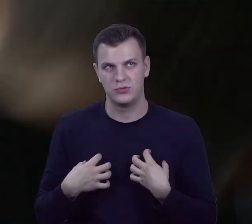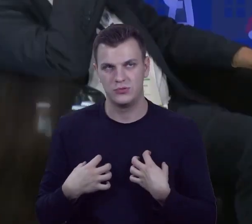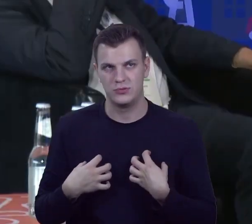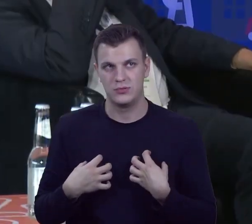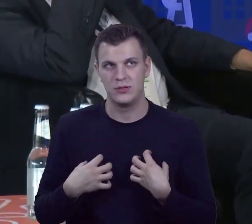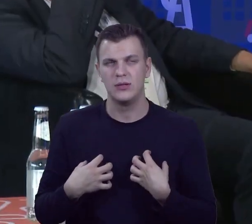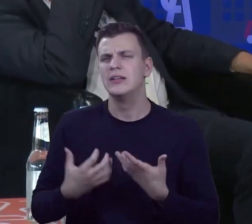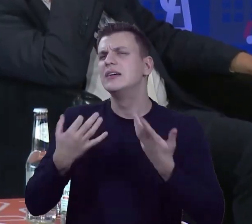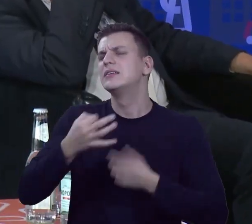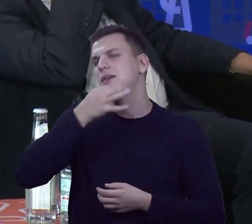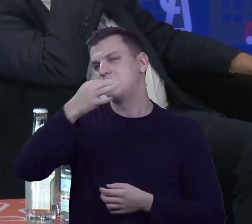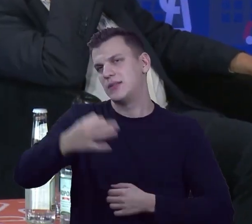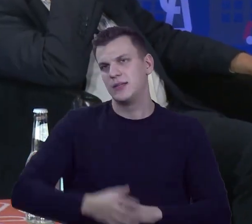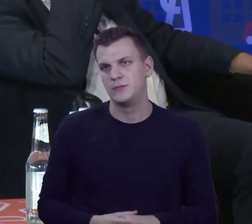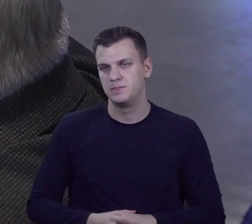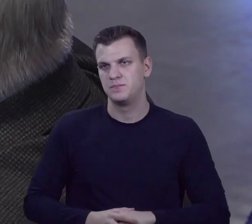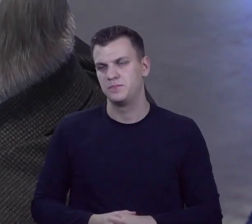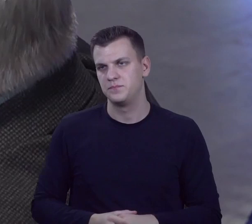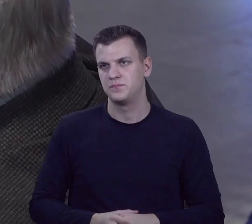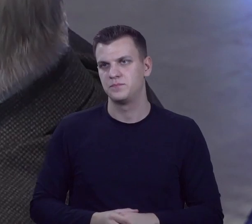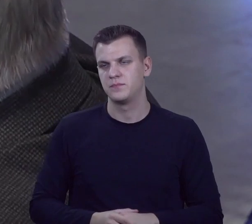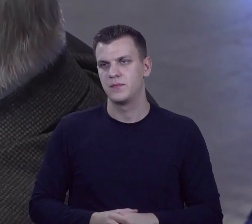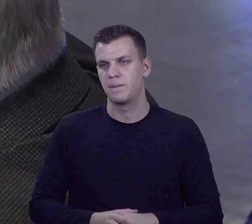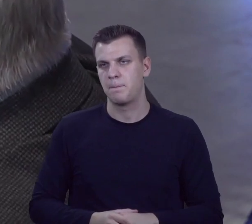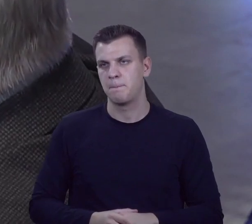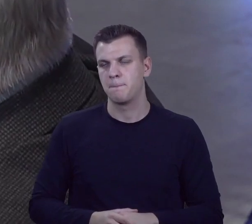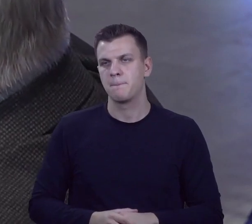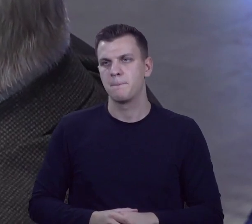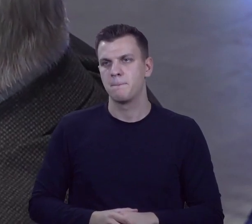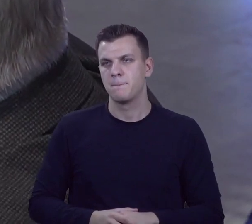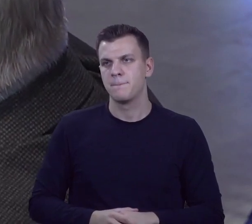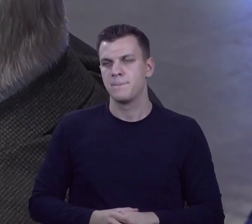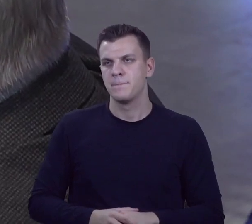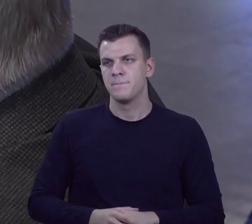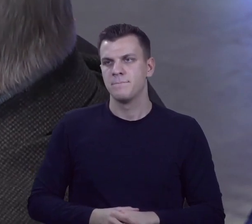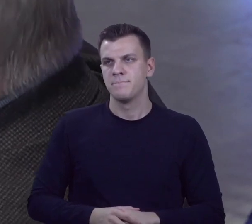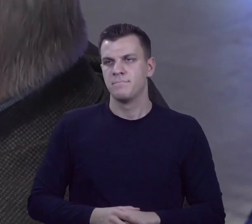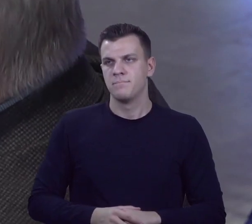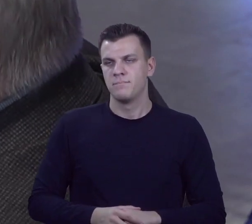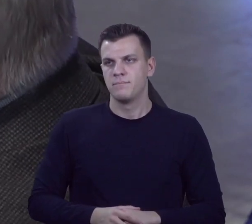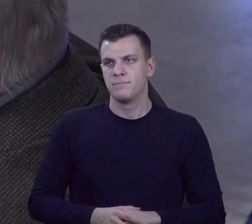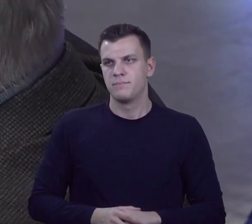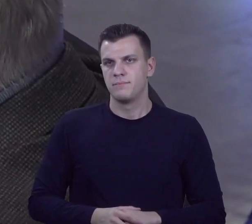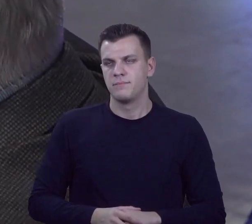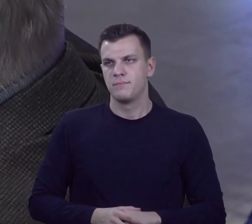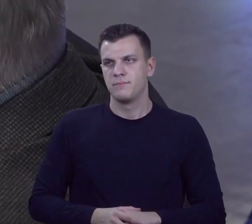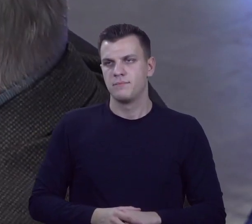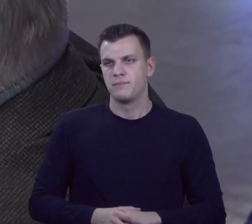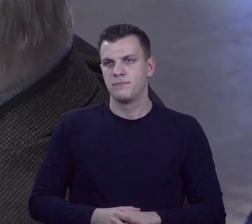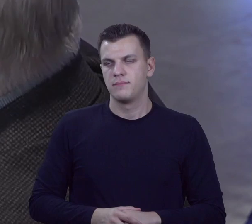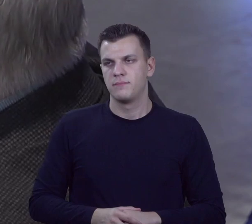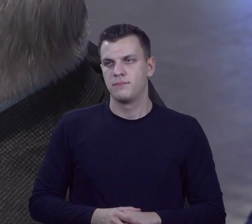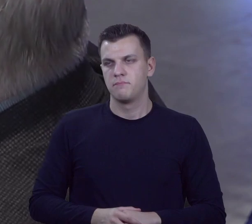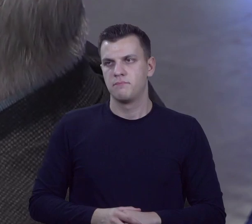I teraz chciałbym zadać takie pytanie. No, zmieniła się pozycja tego pierwszego obywatela, tak, wybranego